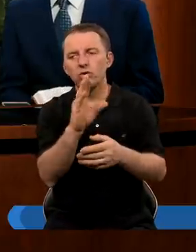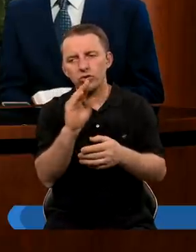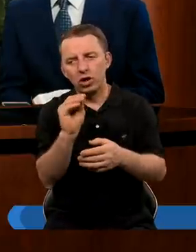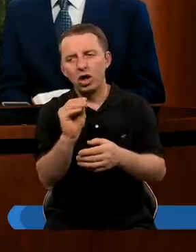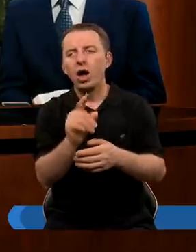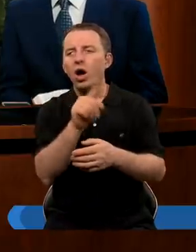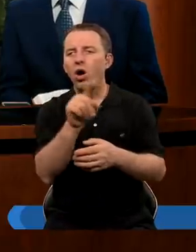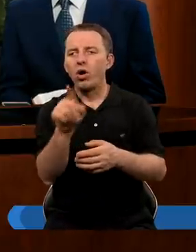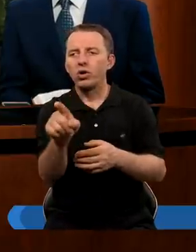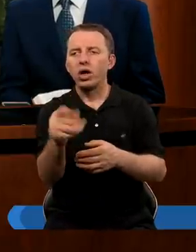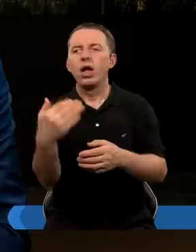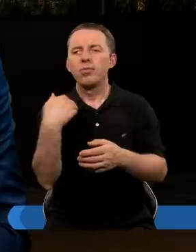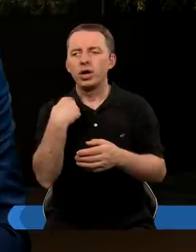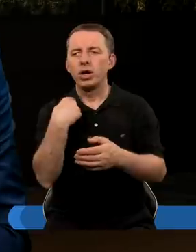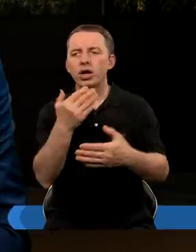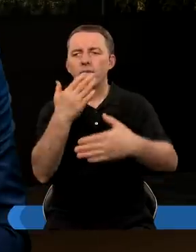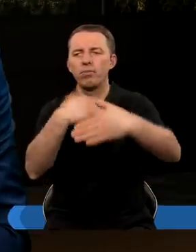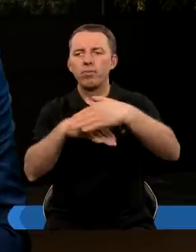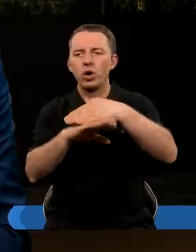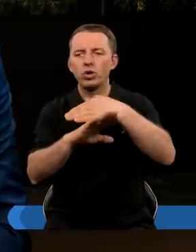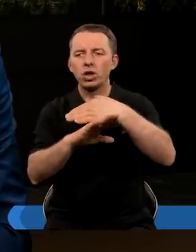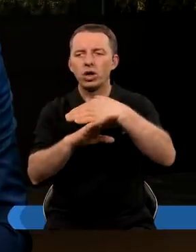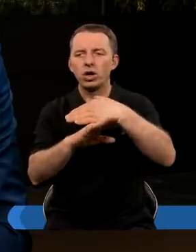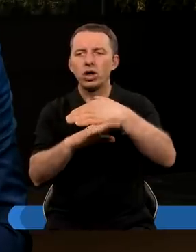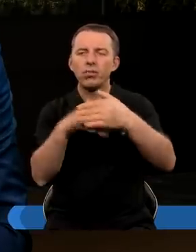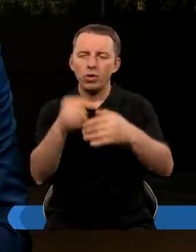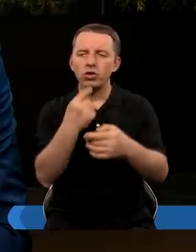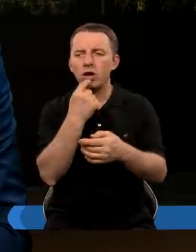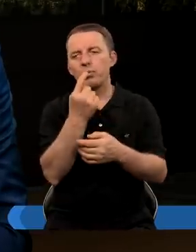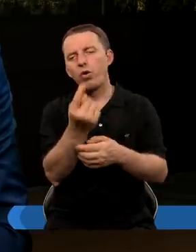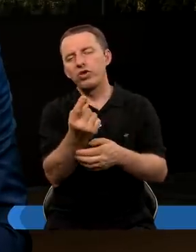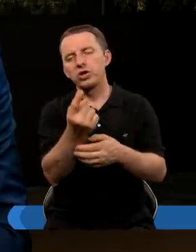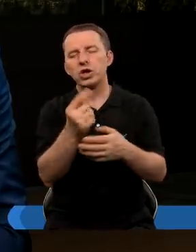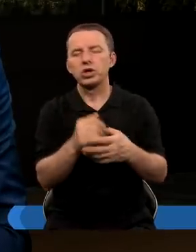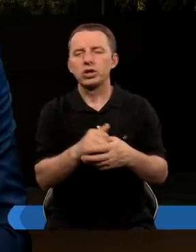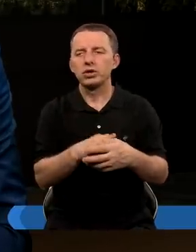oni byli pod, można powiedzieć,